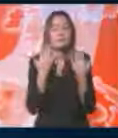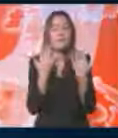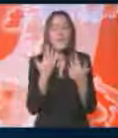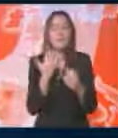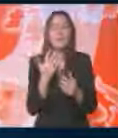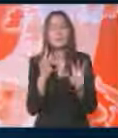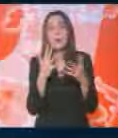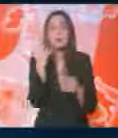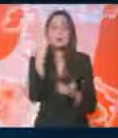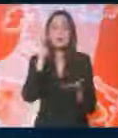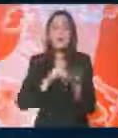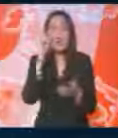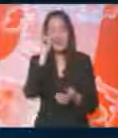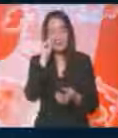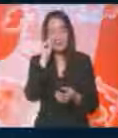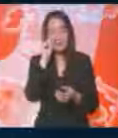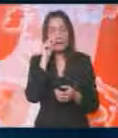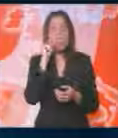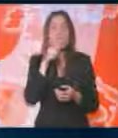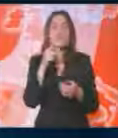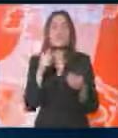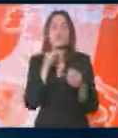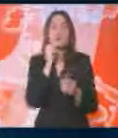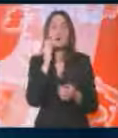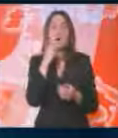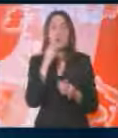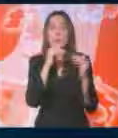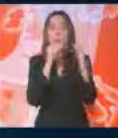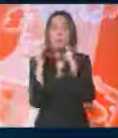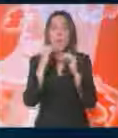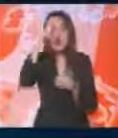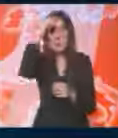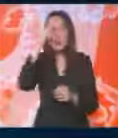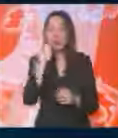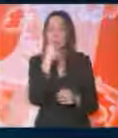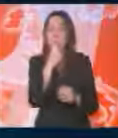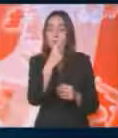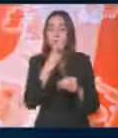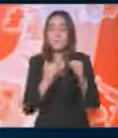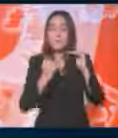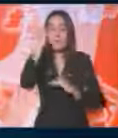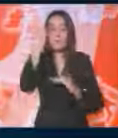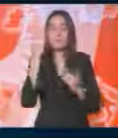.000 ljudi. Kad usporedite to recimo sa Beogradom, vidite onako koji je tu nesrazumjer.